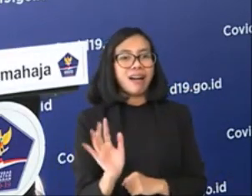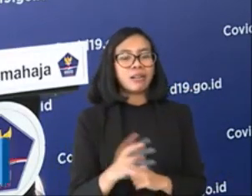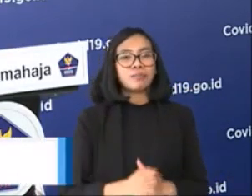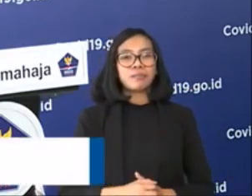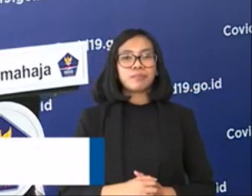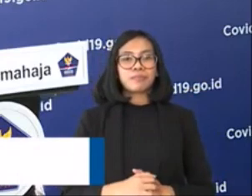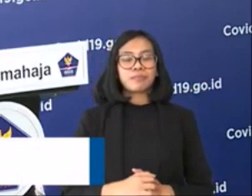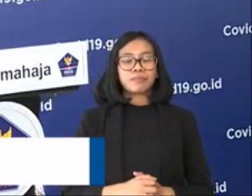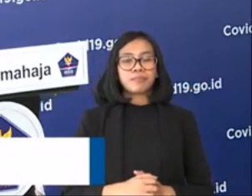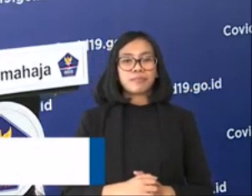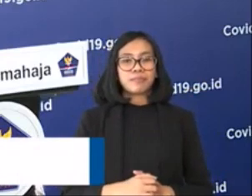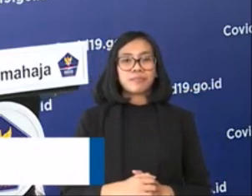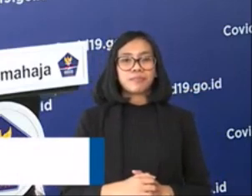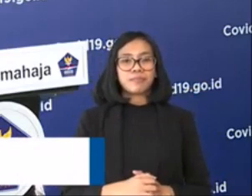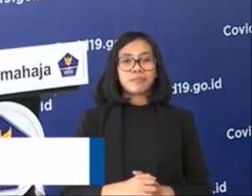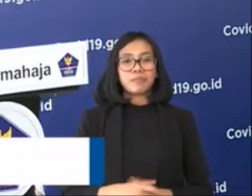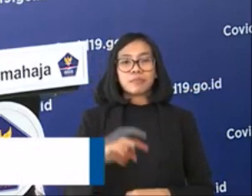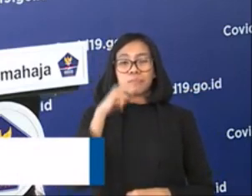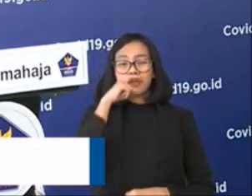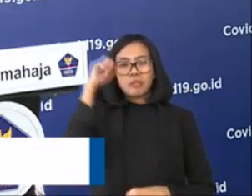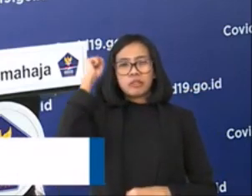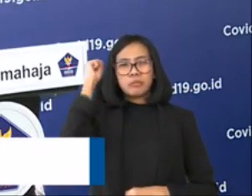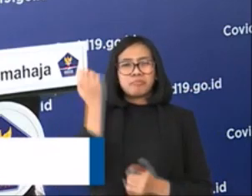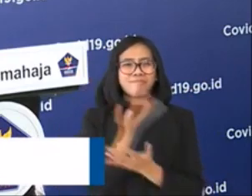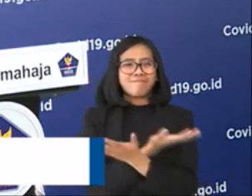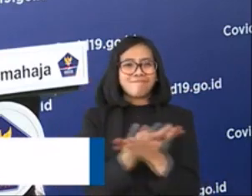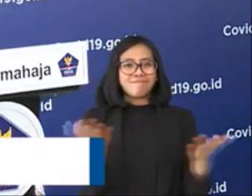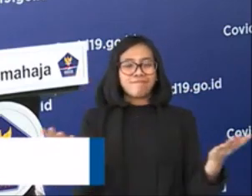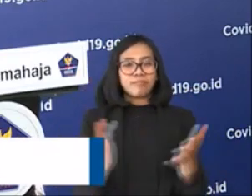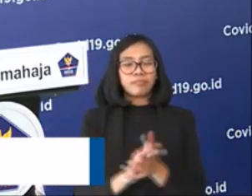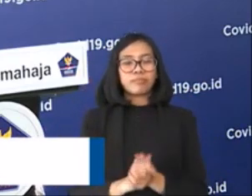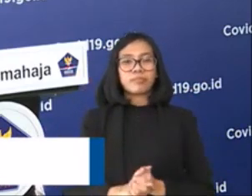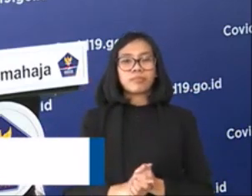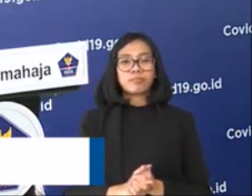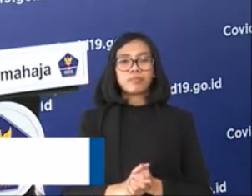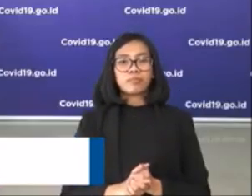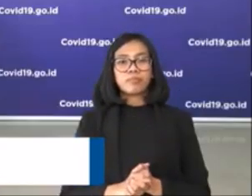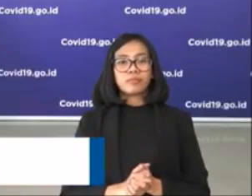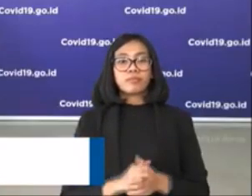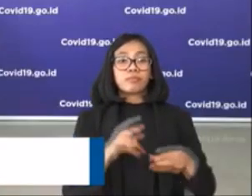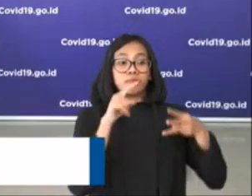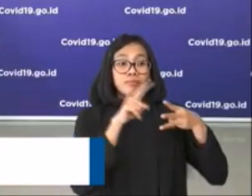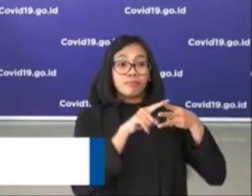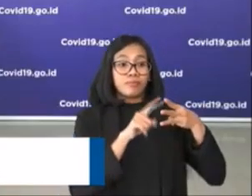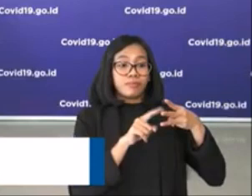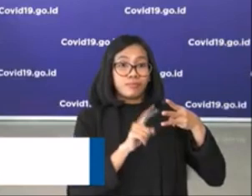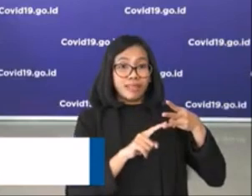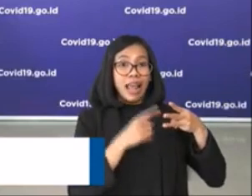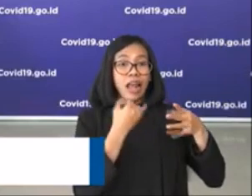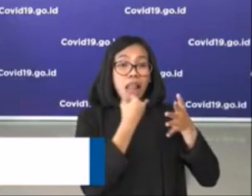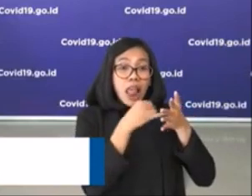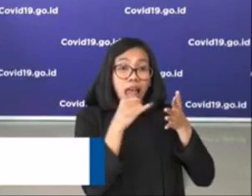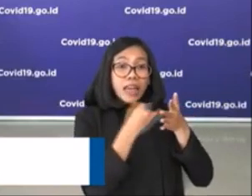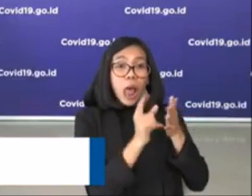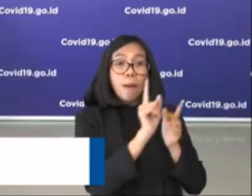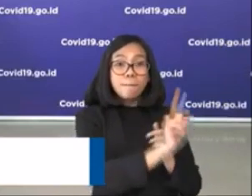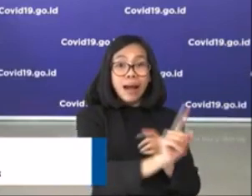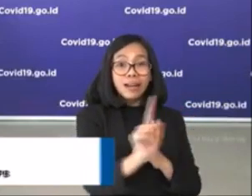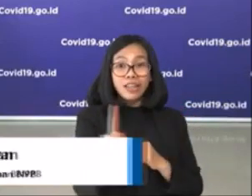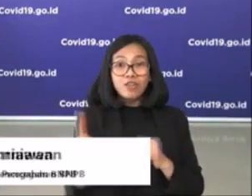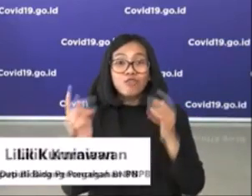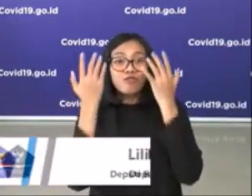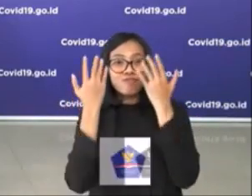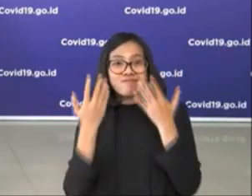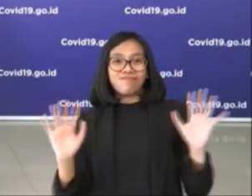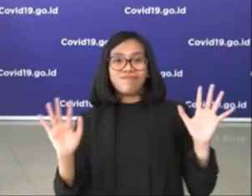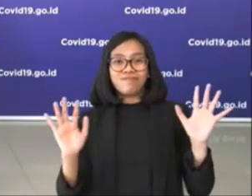Bapak-Ibu sekalian, Saudara-saudara sekalian, setelah melakukan penilaian mandiri, maka Bapak-Ibu